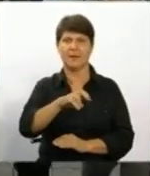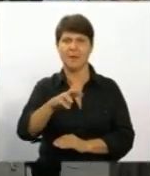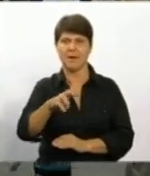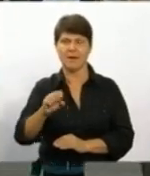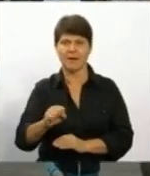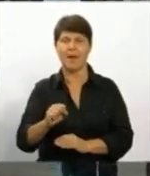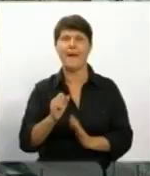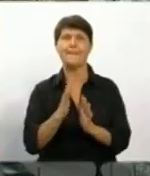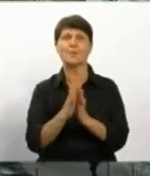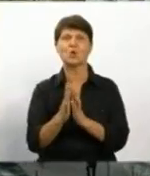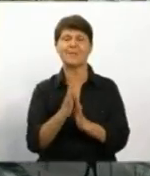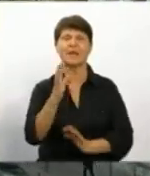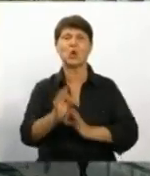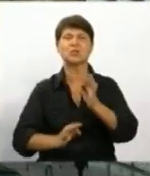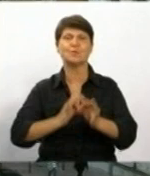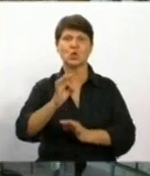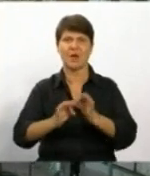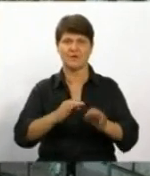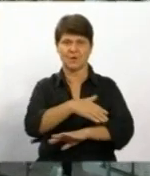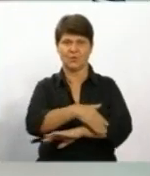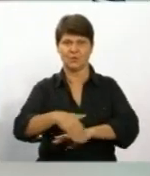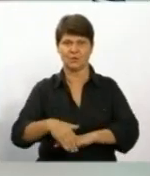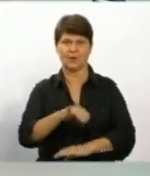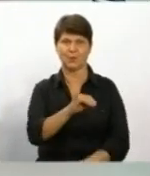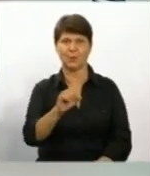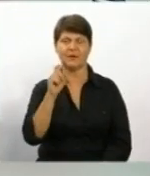Дзивінська, Володимир Черніков. Новини на Суспільному. Вінниці.